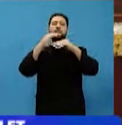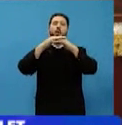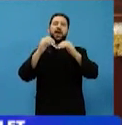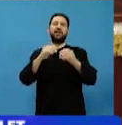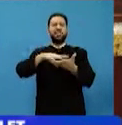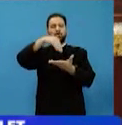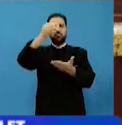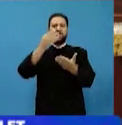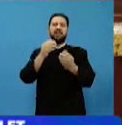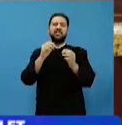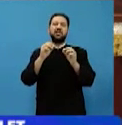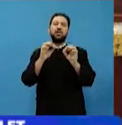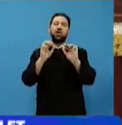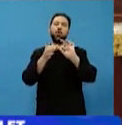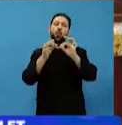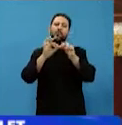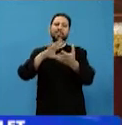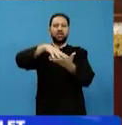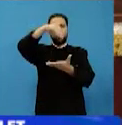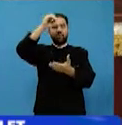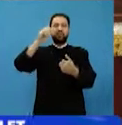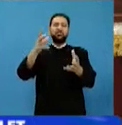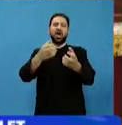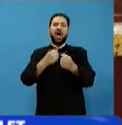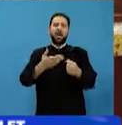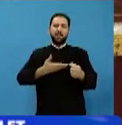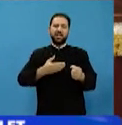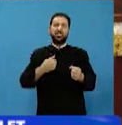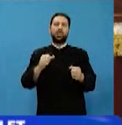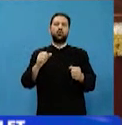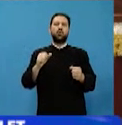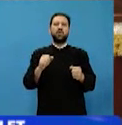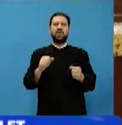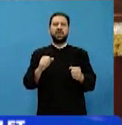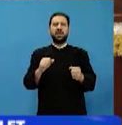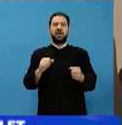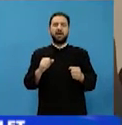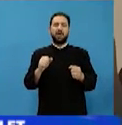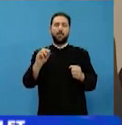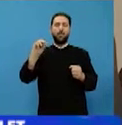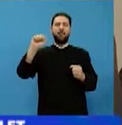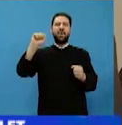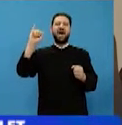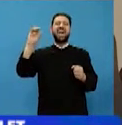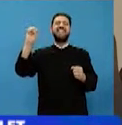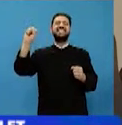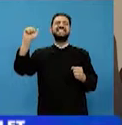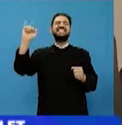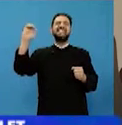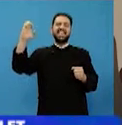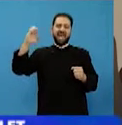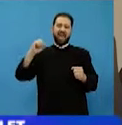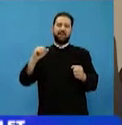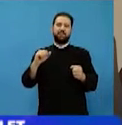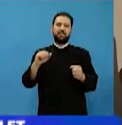duhovnicești ale Sfântului Paisie Agioritul. Invitatul nostru este Părintele Ionuț Paragină Vasire de la Biserica